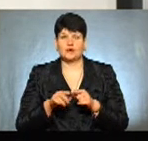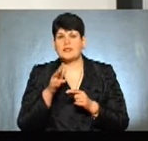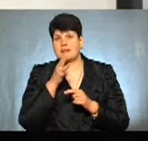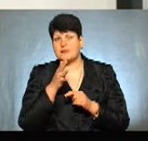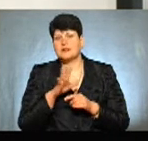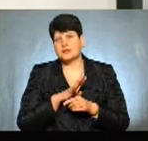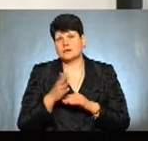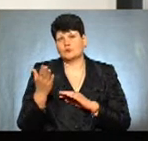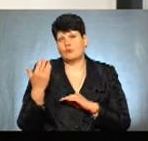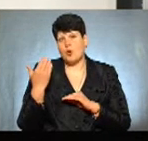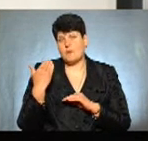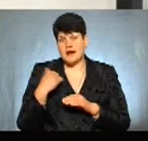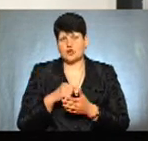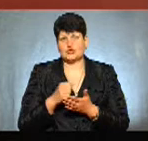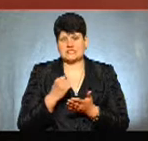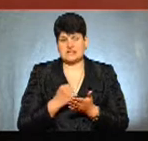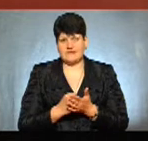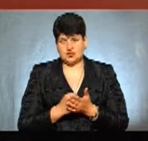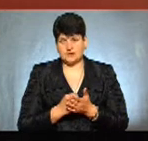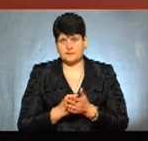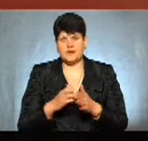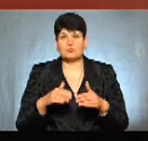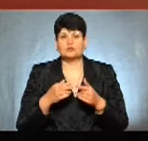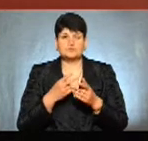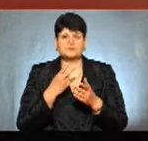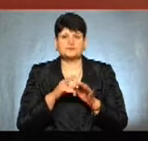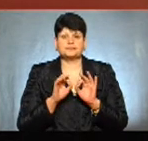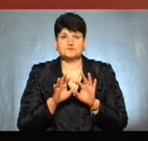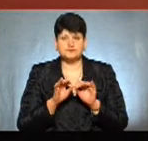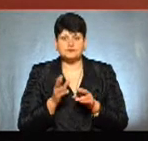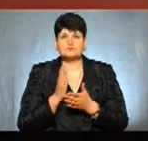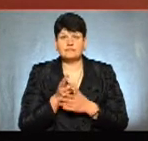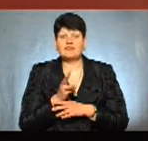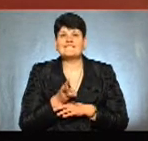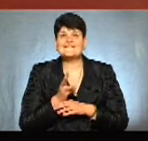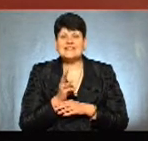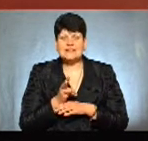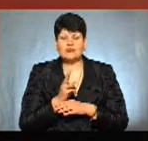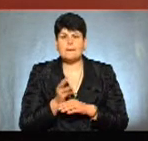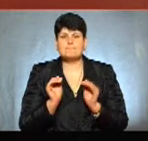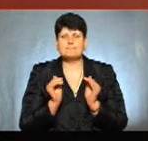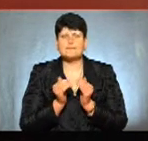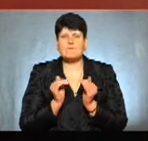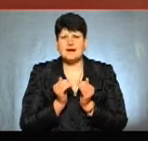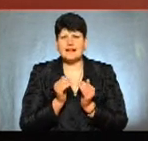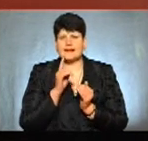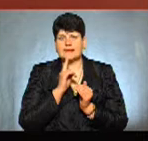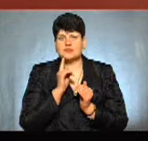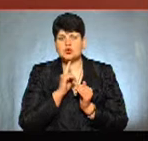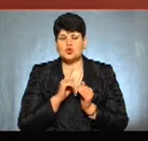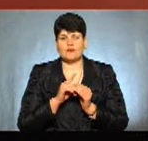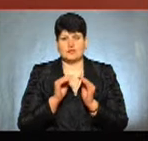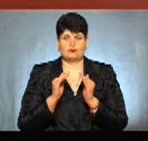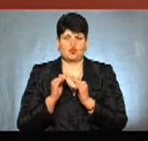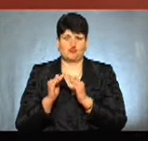був попередньо затверджений. Я пропоную зараз нам прокоментувати, в нас є відеоінформація про розміщення малих, точніше, тимчасових споруд